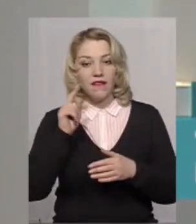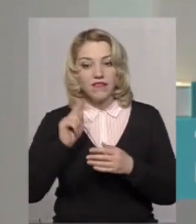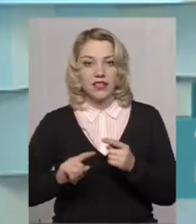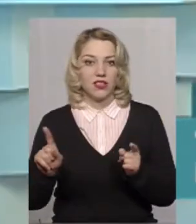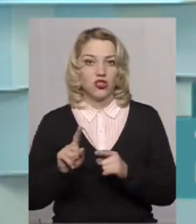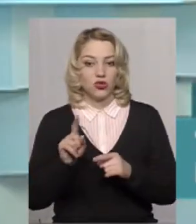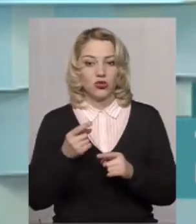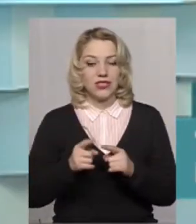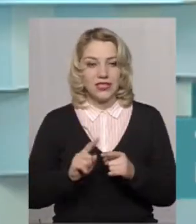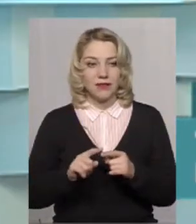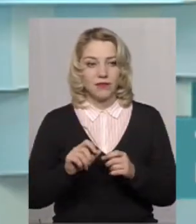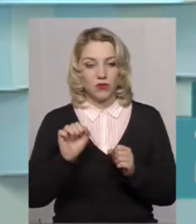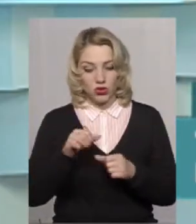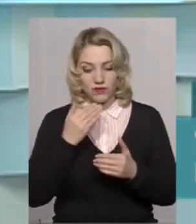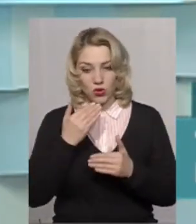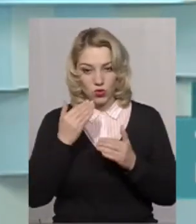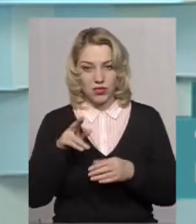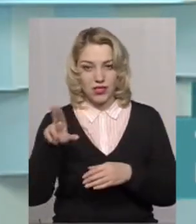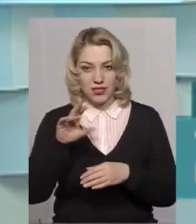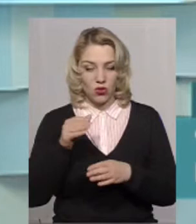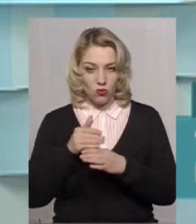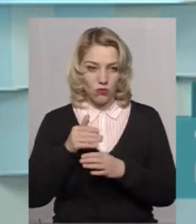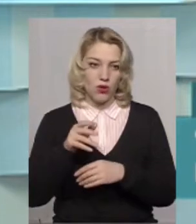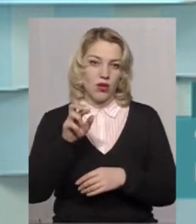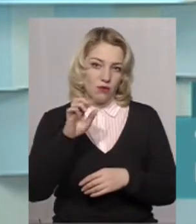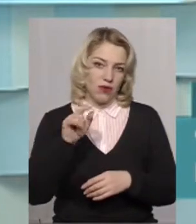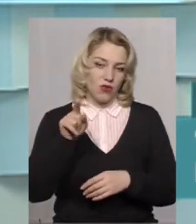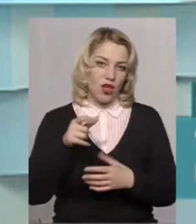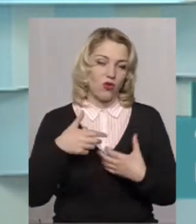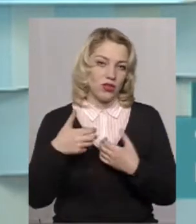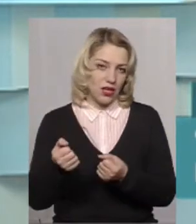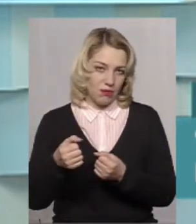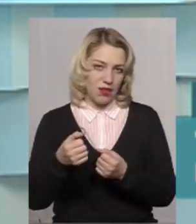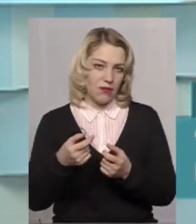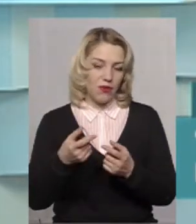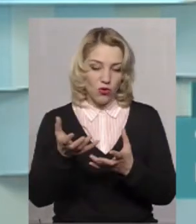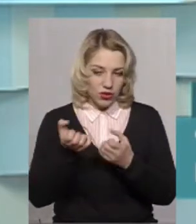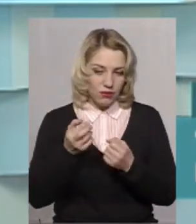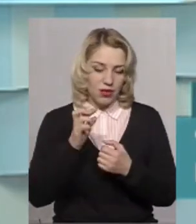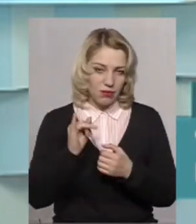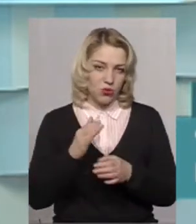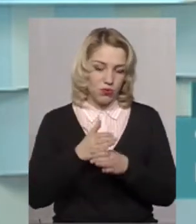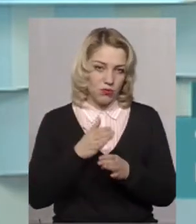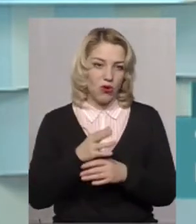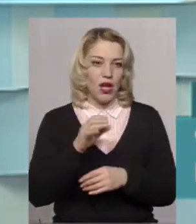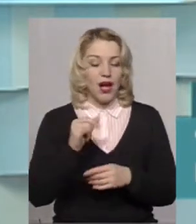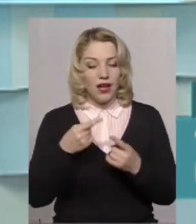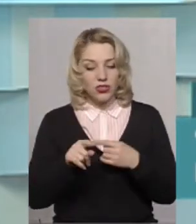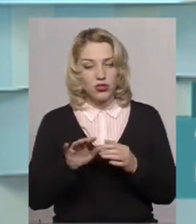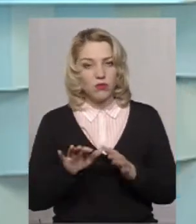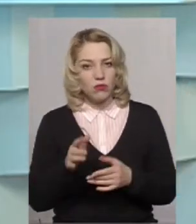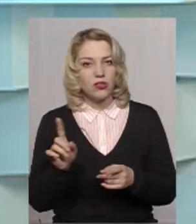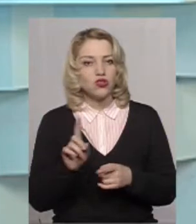те, що вона може звернутися за допомогою, я думаю, що допомогу вона би отримала. інший момент, що дуже